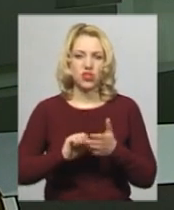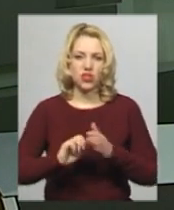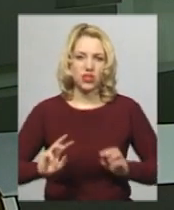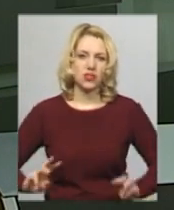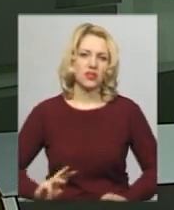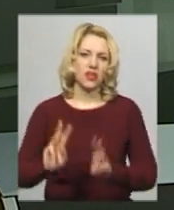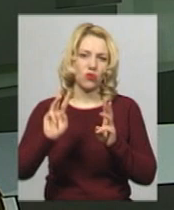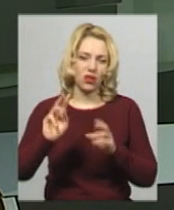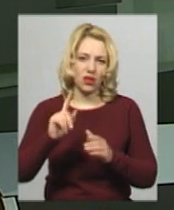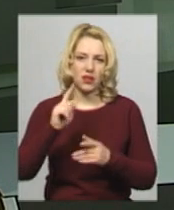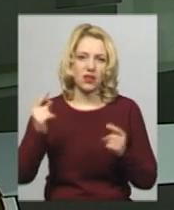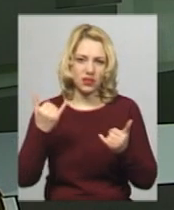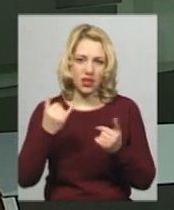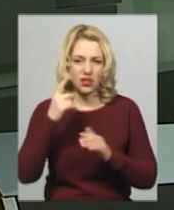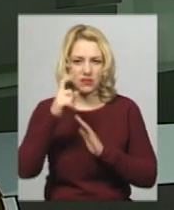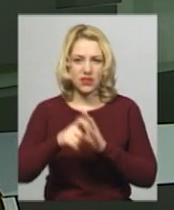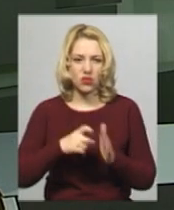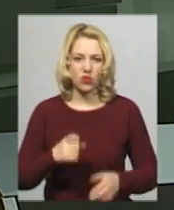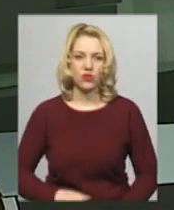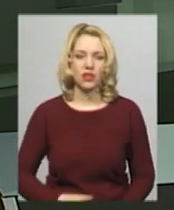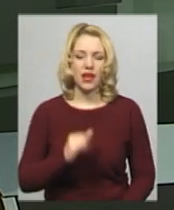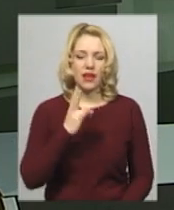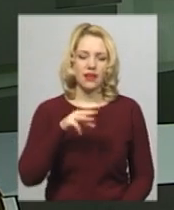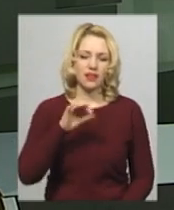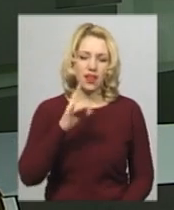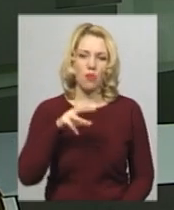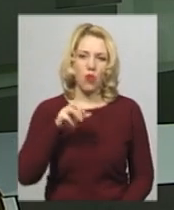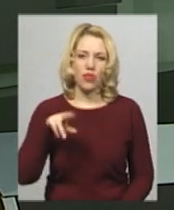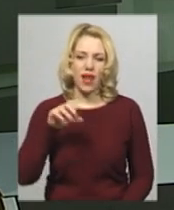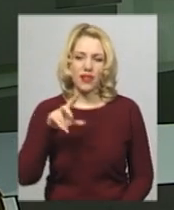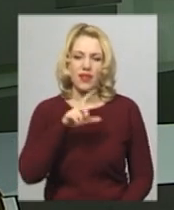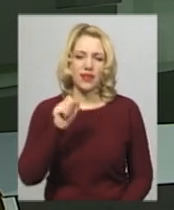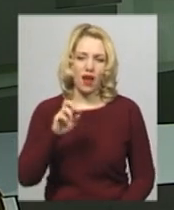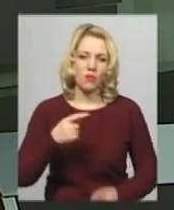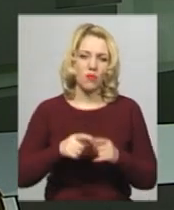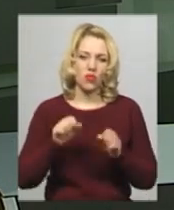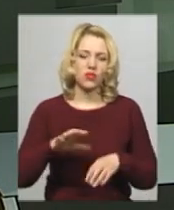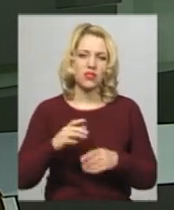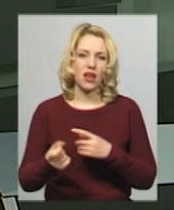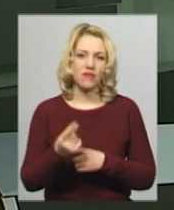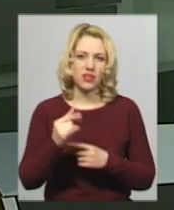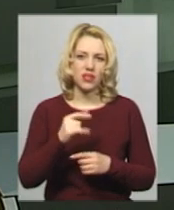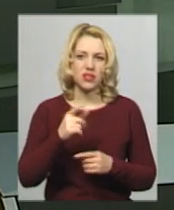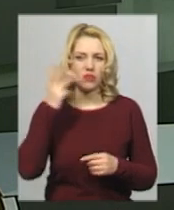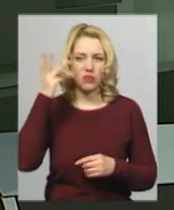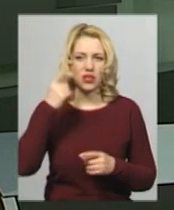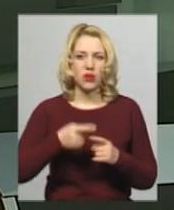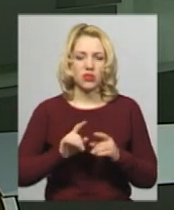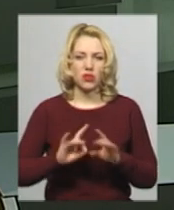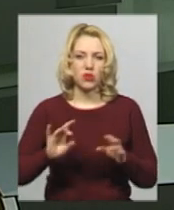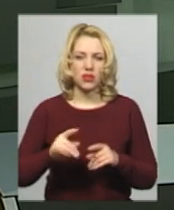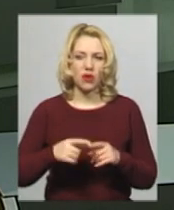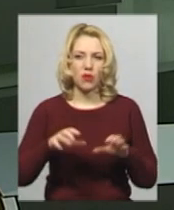встановлюють. Інтермодальний хаб може з'явитися в Хмельницькому. Про це розповідає радник голови з розвиткової